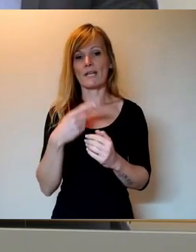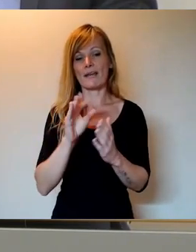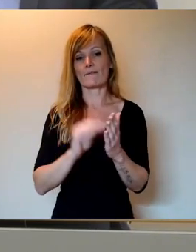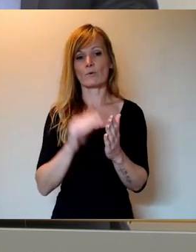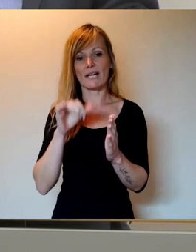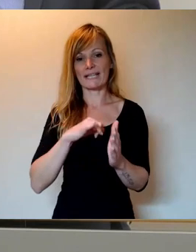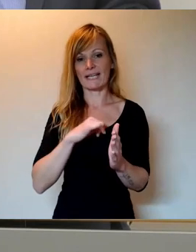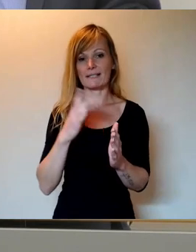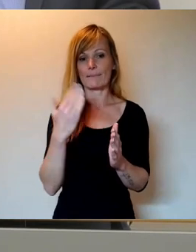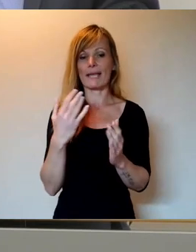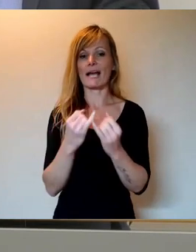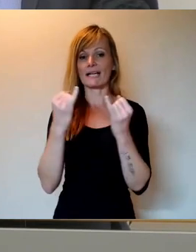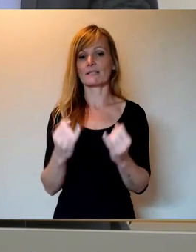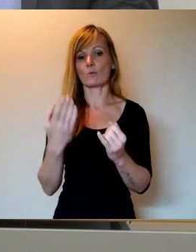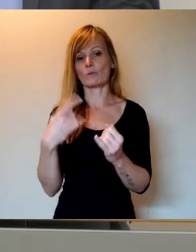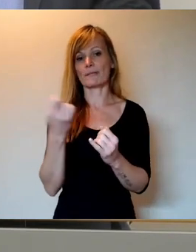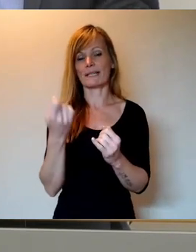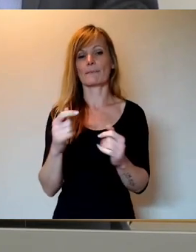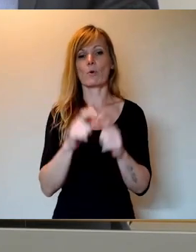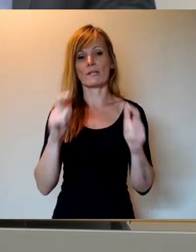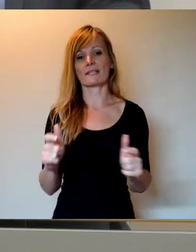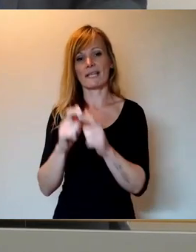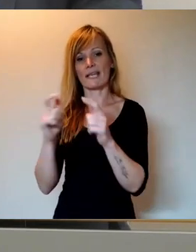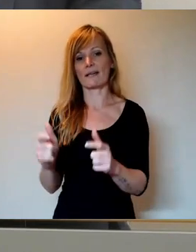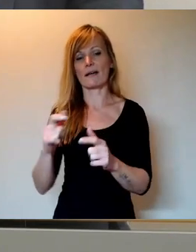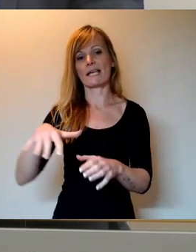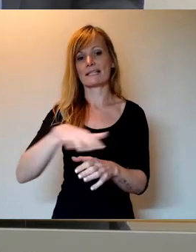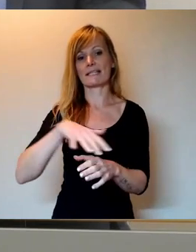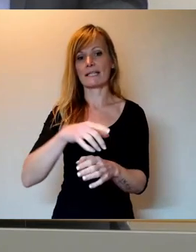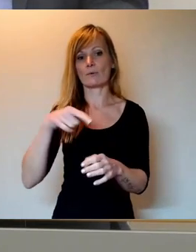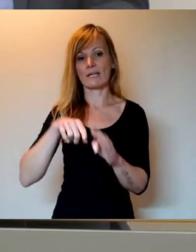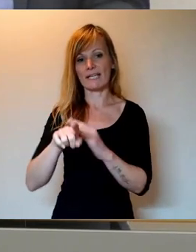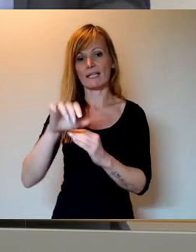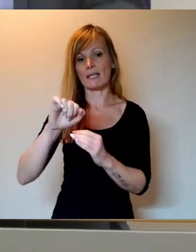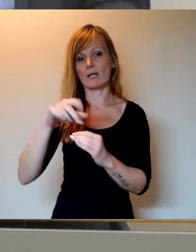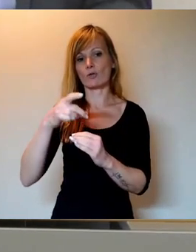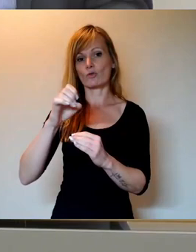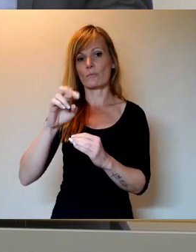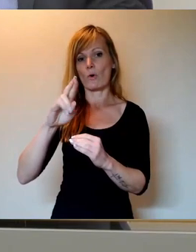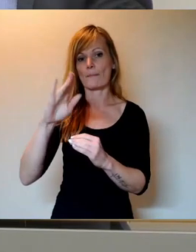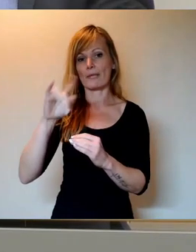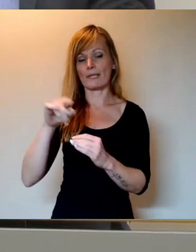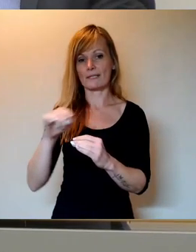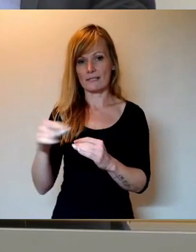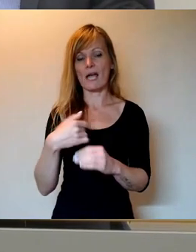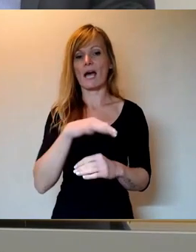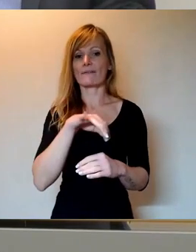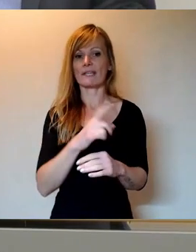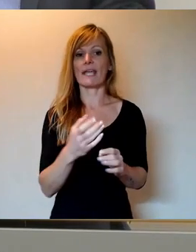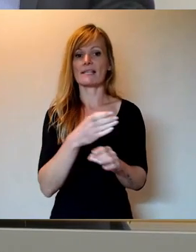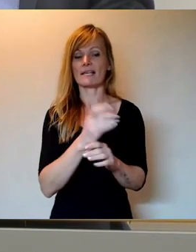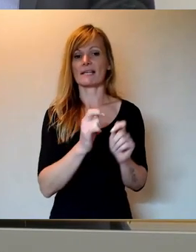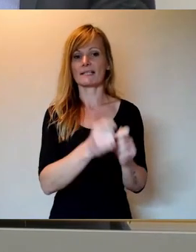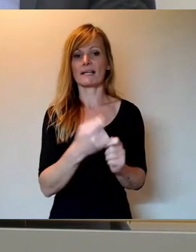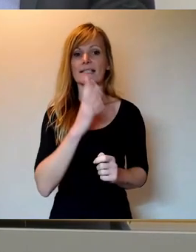der Containersiedlung in Sporbitz. Es ist hier ein Ersatzungsantrag AfD vorliegend an ein Rederecht